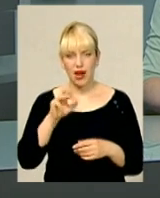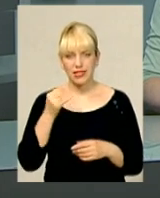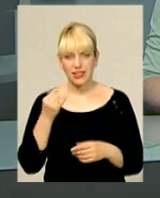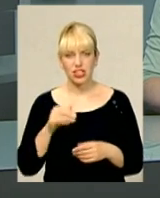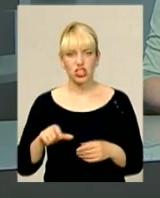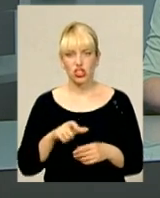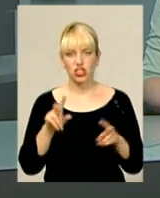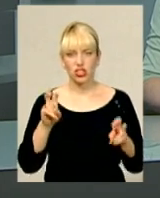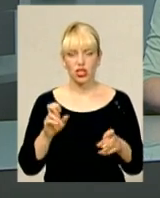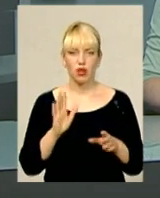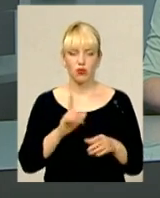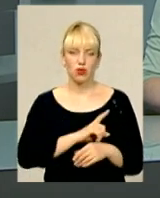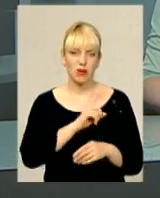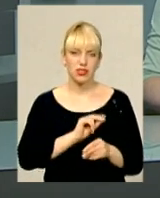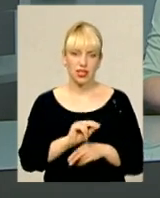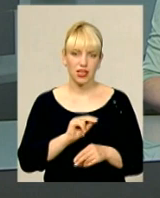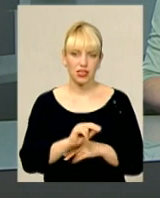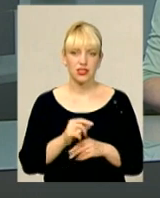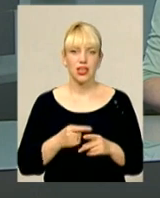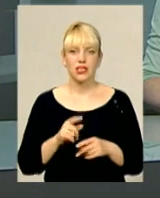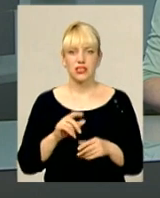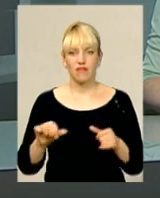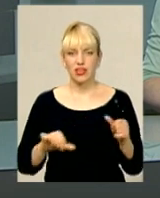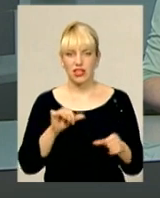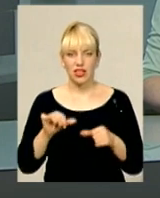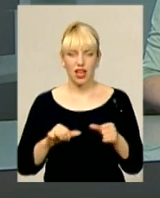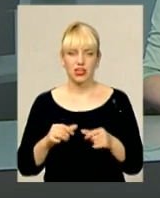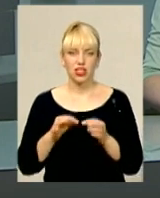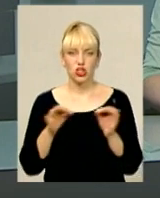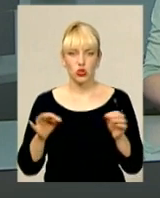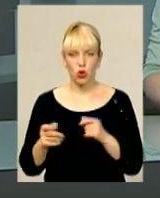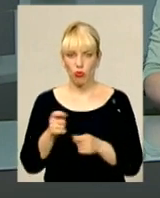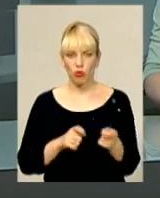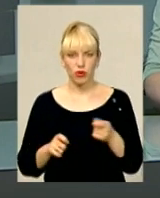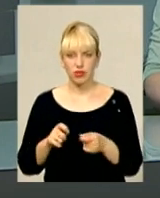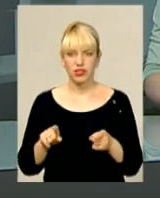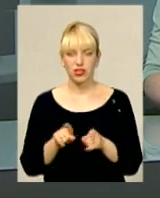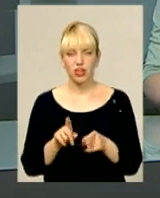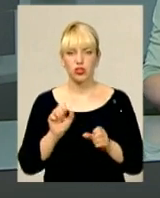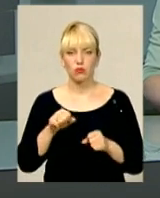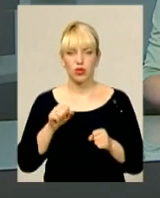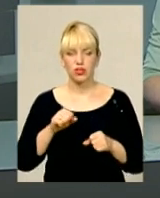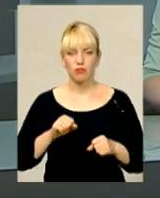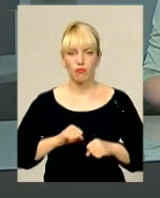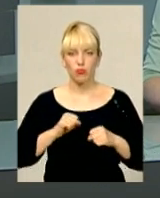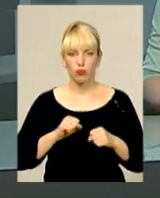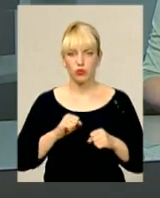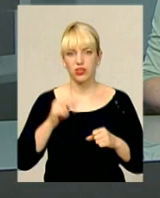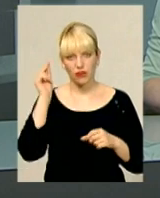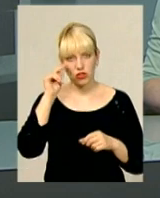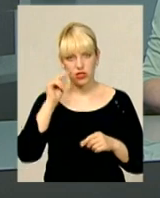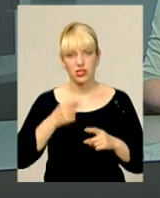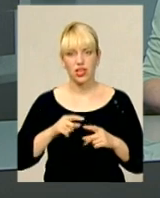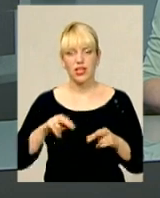зможуть відвідати майстер-класи з гончарства, витинанки, соломоплетіння, а ще спробувати навчитися традиційних танців –